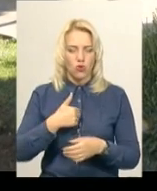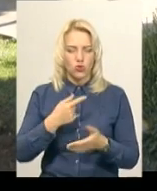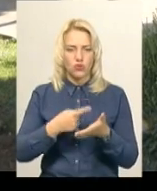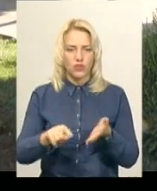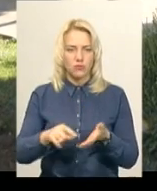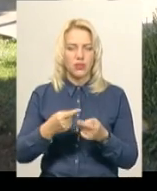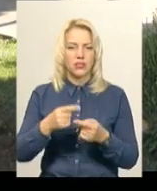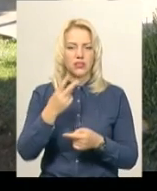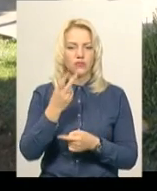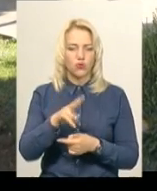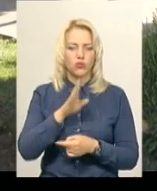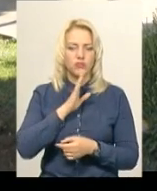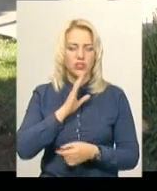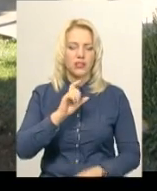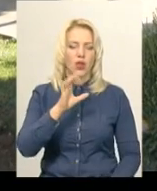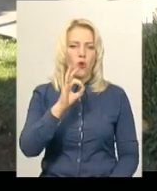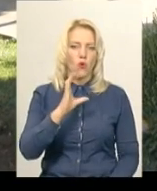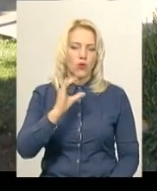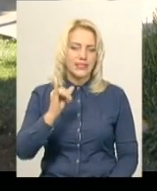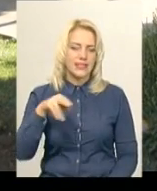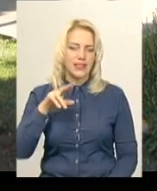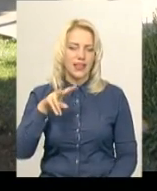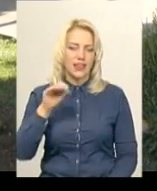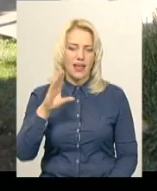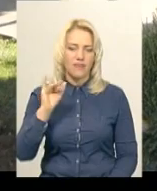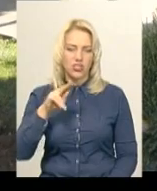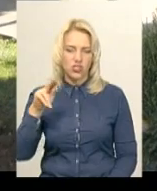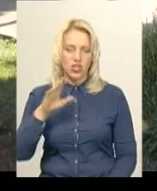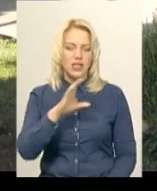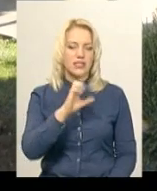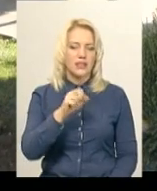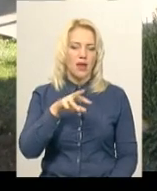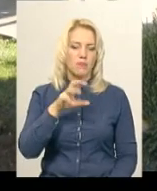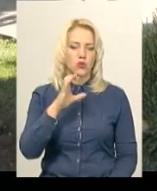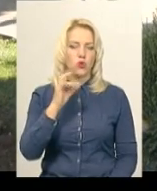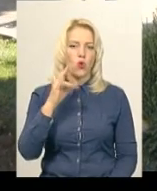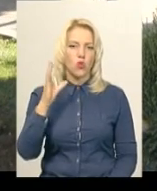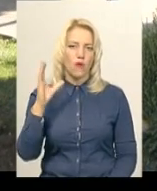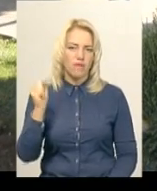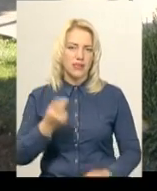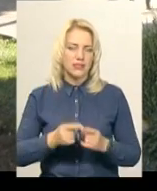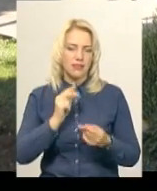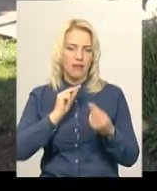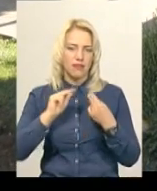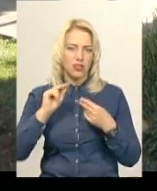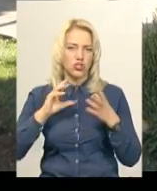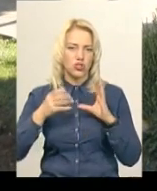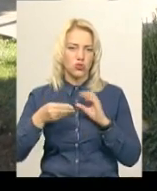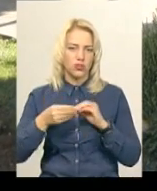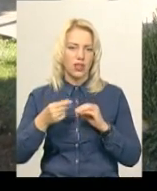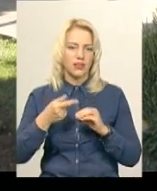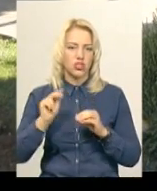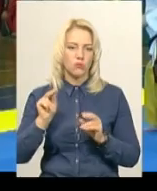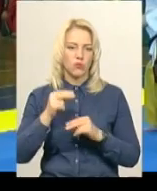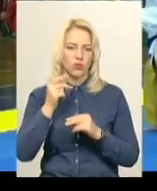посіла чотири перших місця та одна третя, а також Аня Самсонова. Вона має два золота і три срібла. Це найкращий результат на цьому чемпіонаті України.